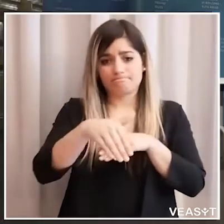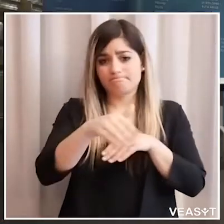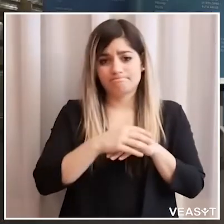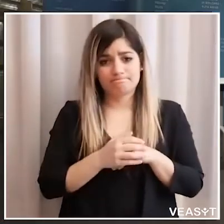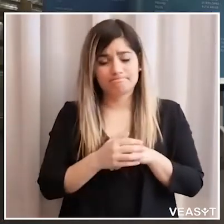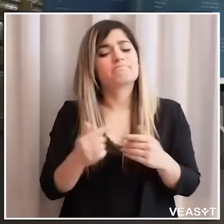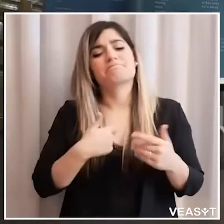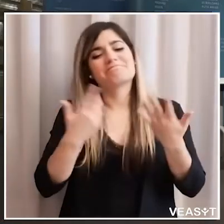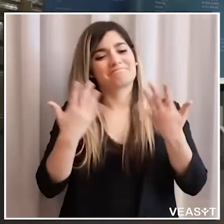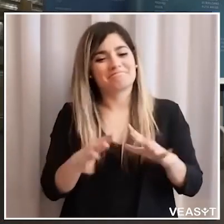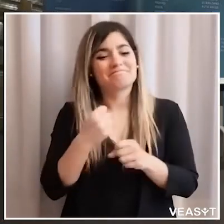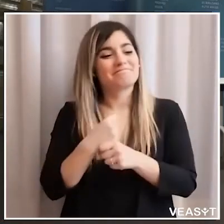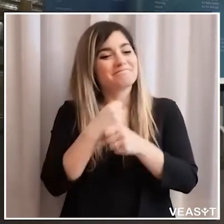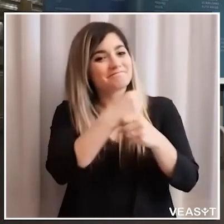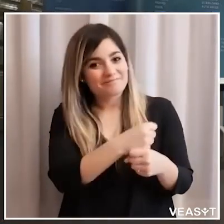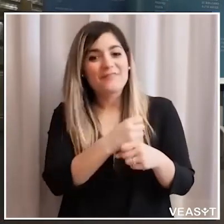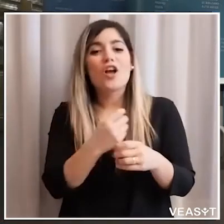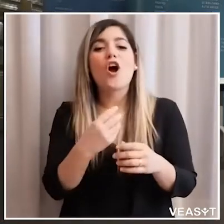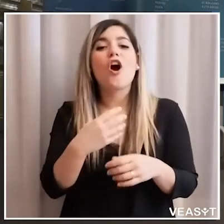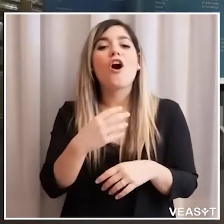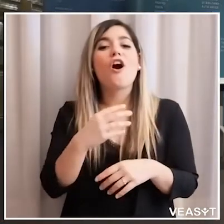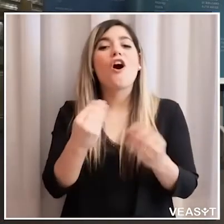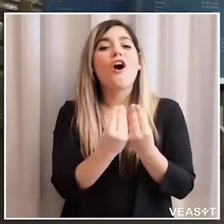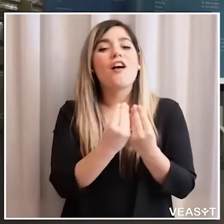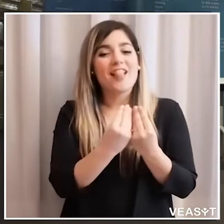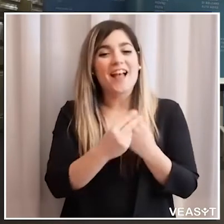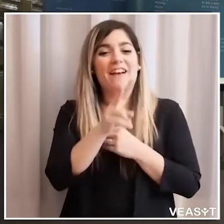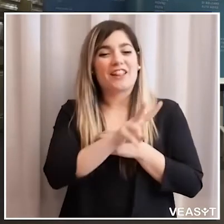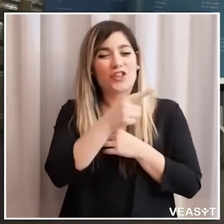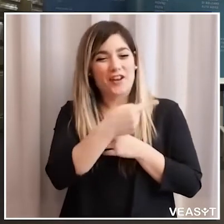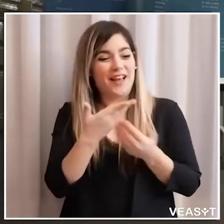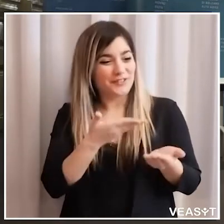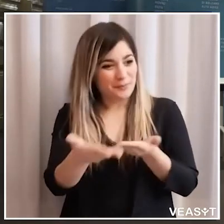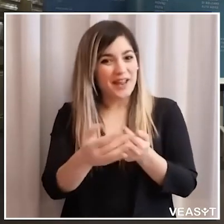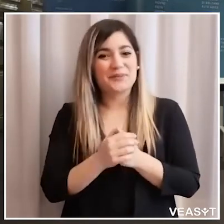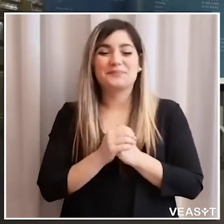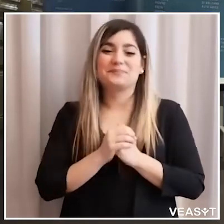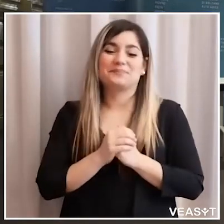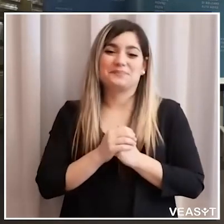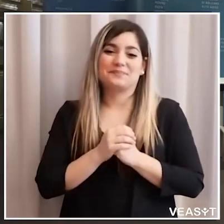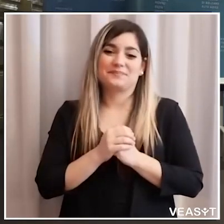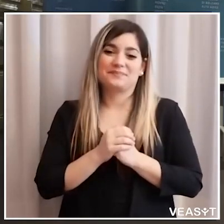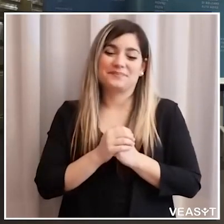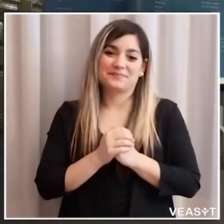mia introduzione io a questo punto cedo la parola al collega vicepresidente Giuliano Vettorato prego